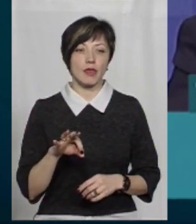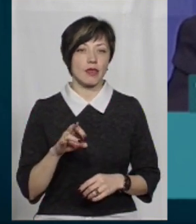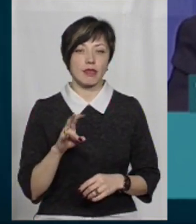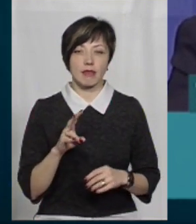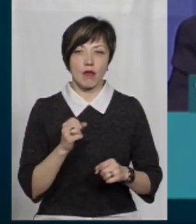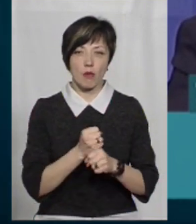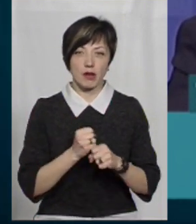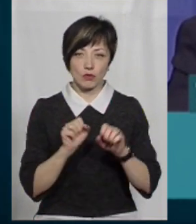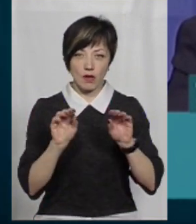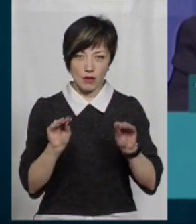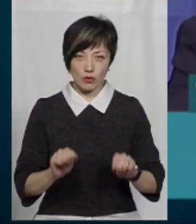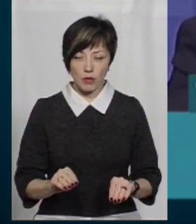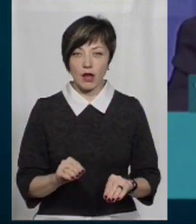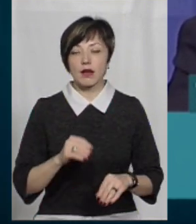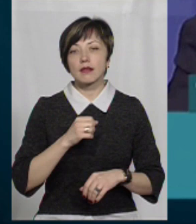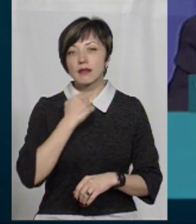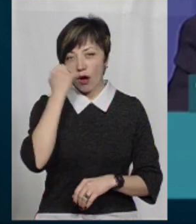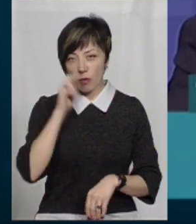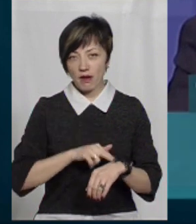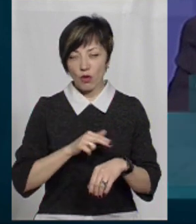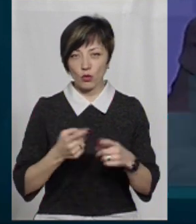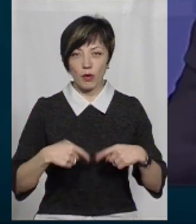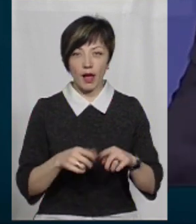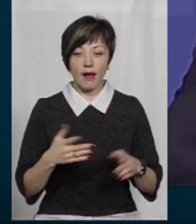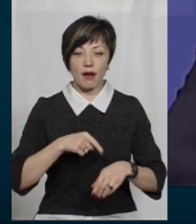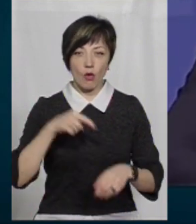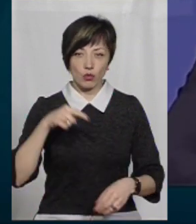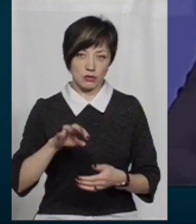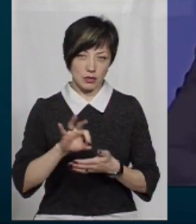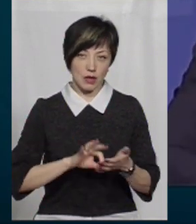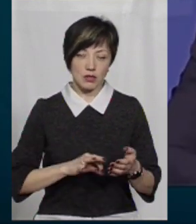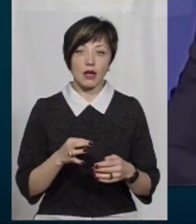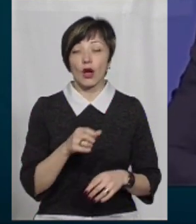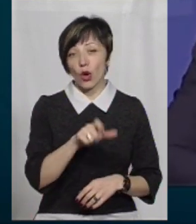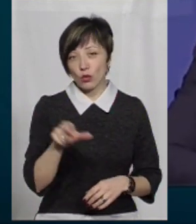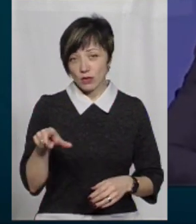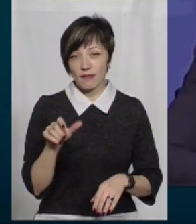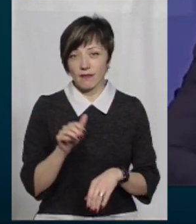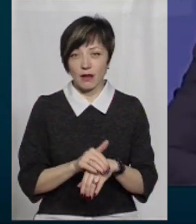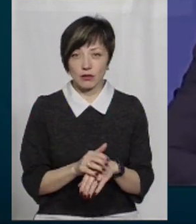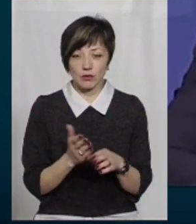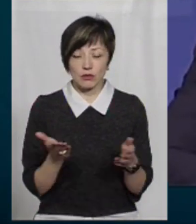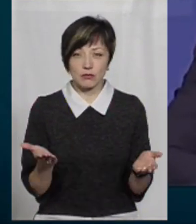дякую правоохоронним органам, які реагують на ці недобросовісні речі. Ну, людський фактор нікде,